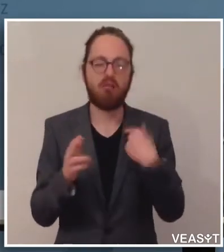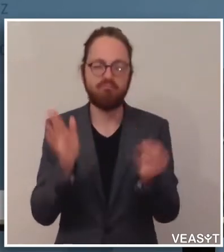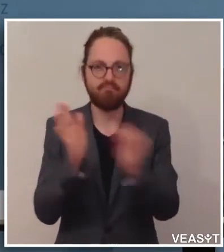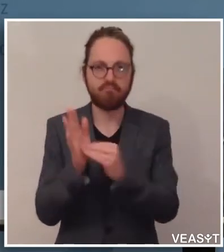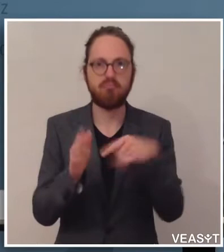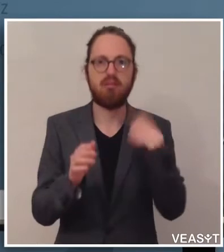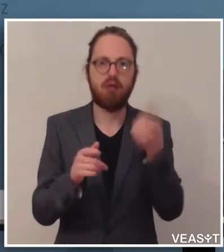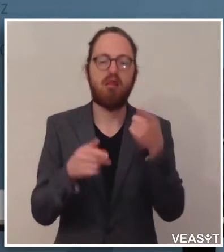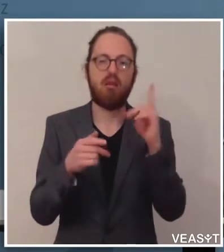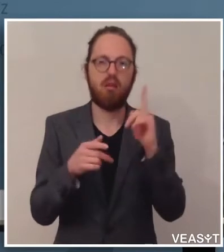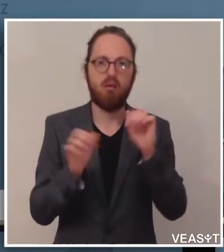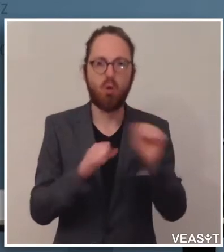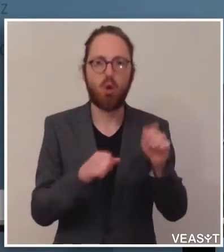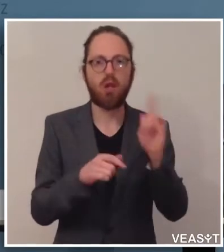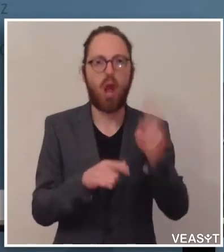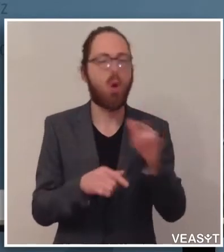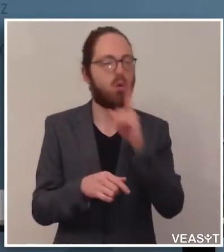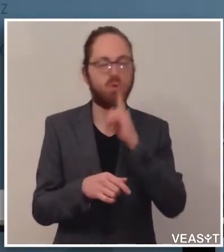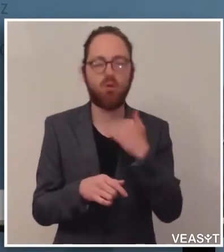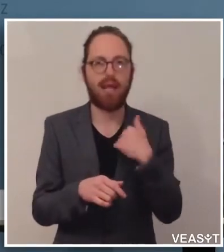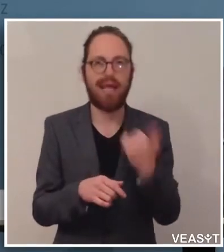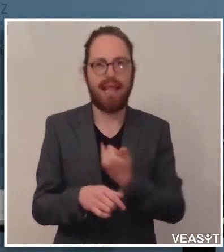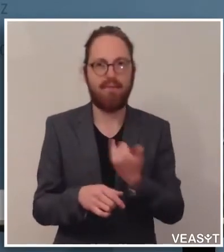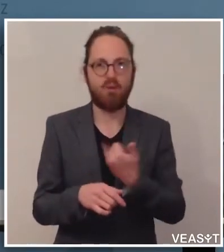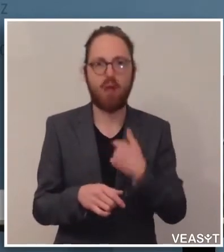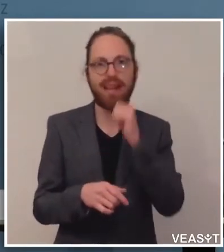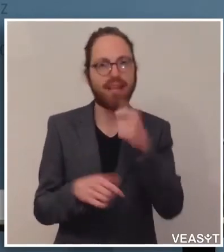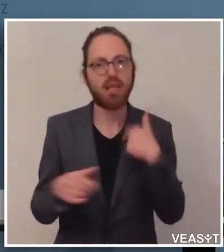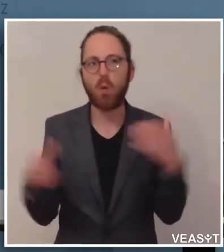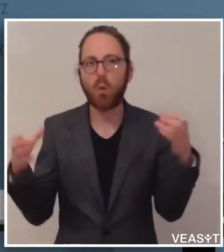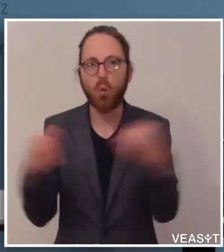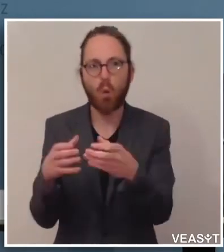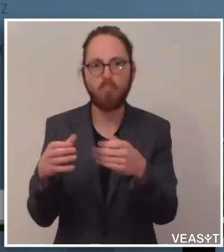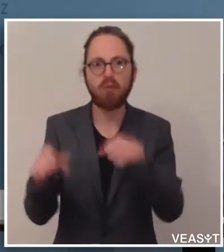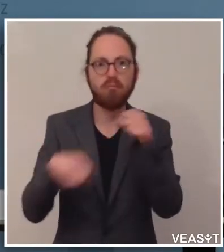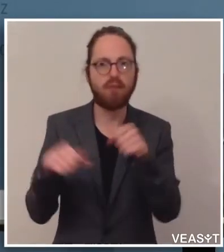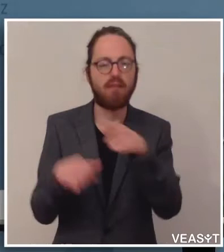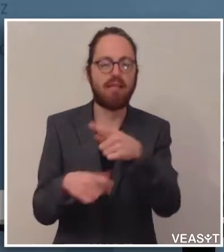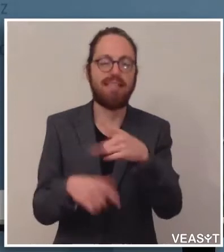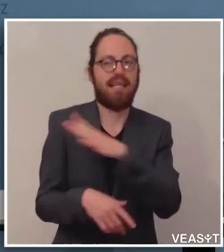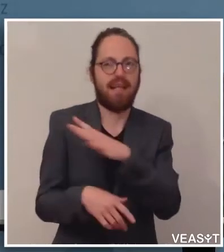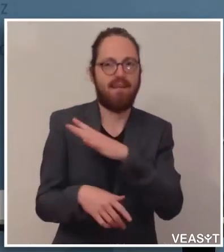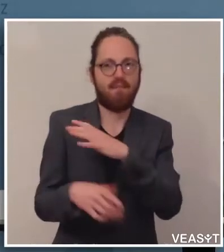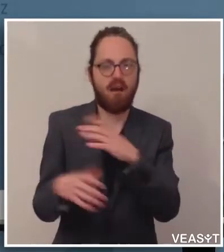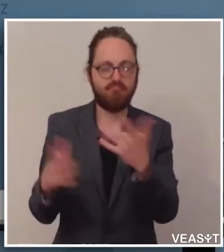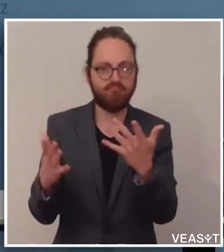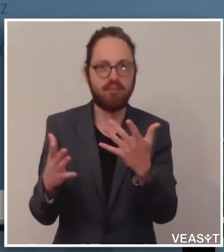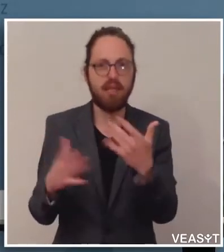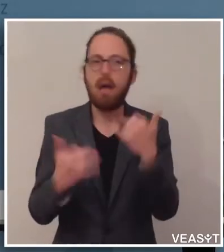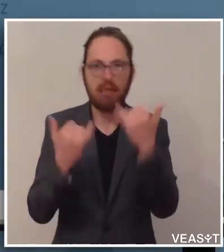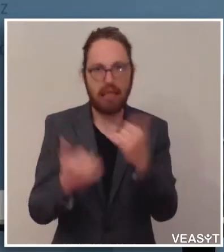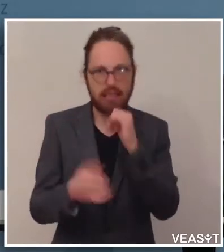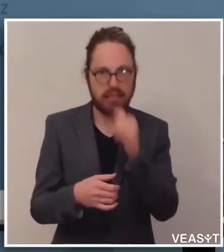wenn das individuell ausgeübt wird, nicht in der Gruppe, dann haben wir wieder ein Risikoproblem. Ist derzeit aber nicht der Fall. Derzeit